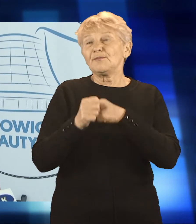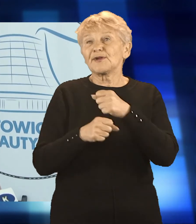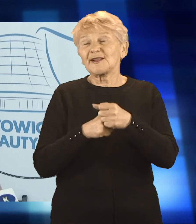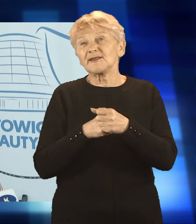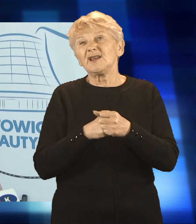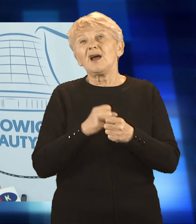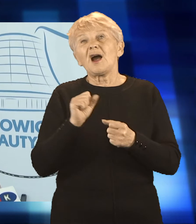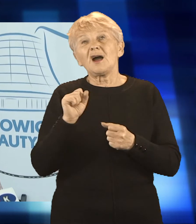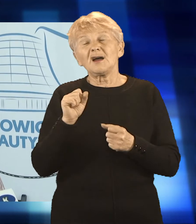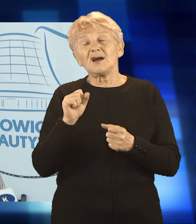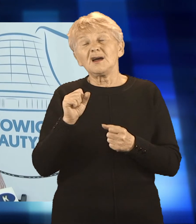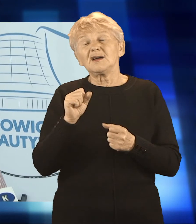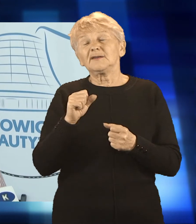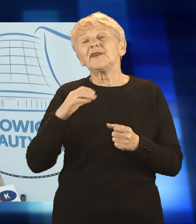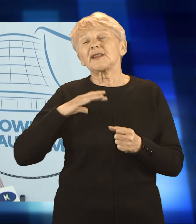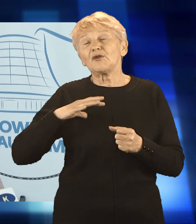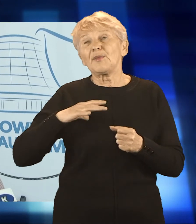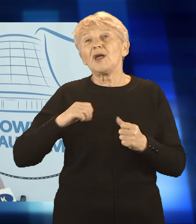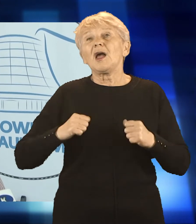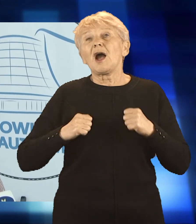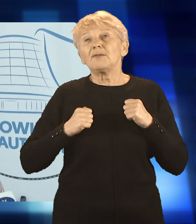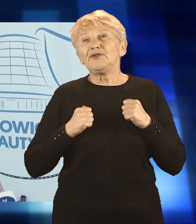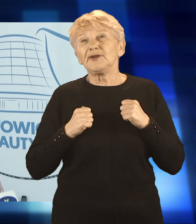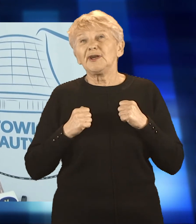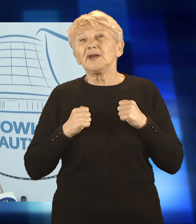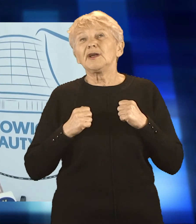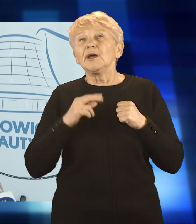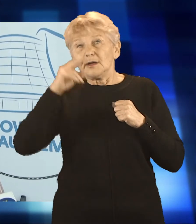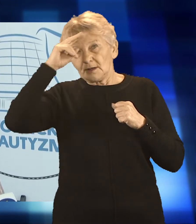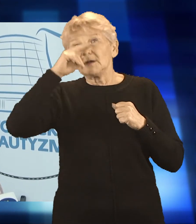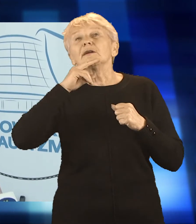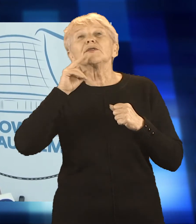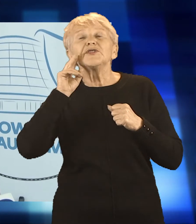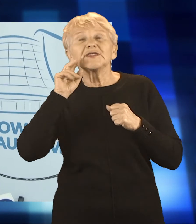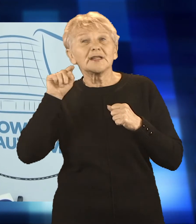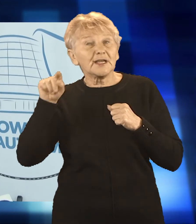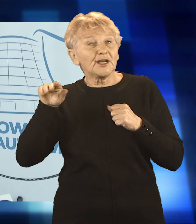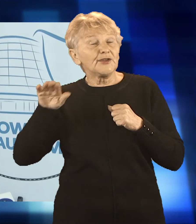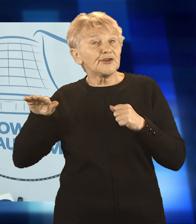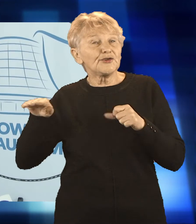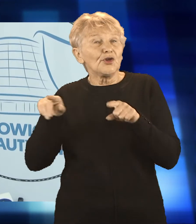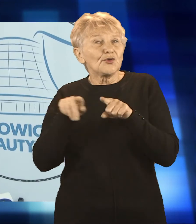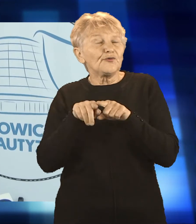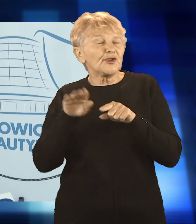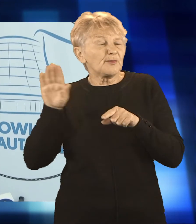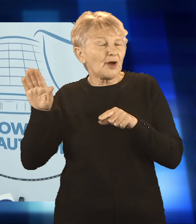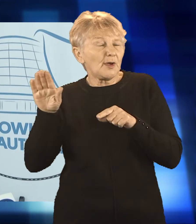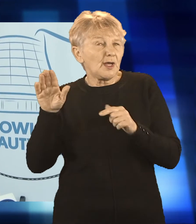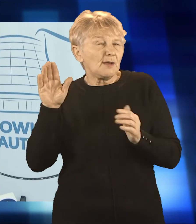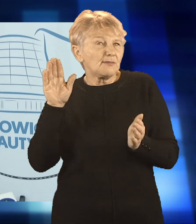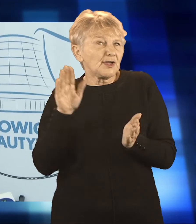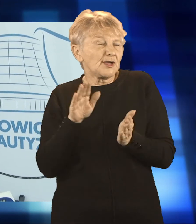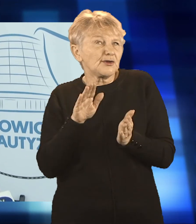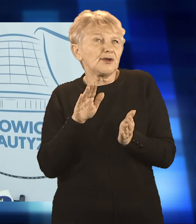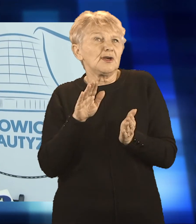swojej pracy. W Polsce jest taki standard, że jeżeli ktoś ma niepełnosprawność umiarkowaną, to ogranicza mu